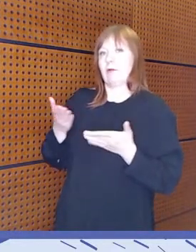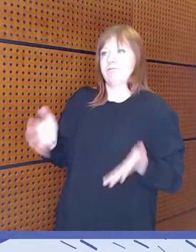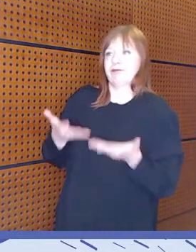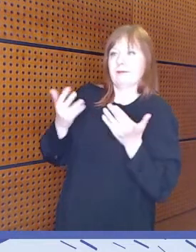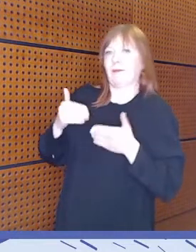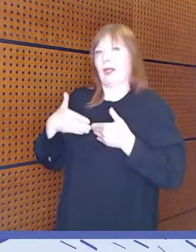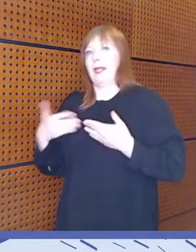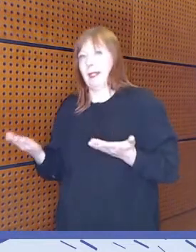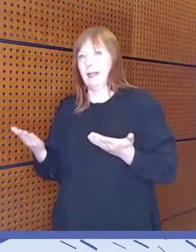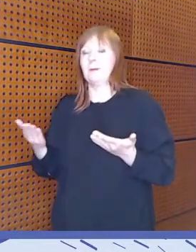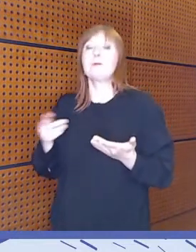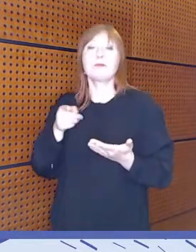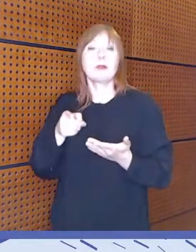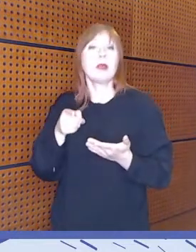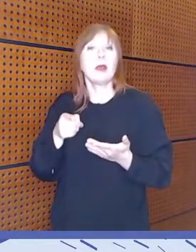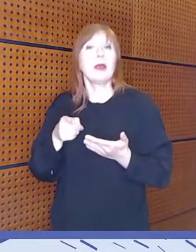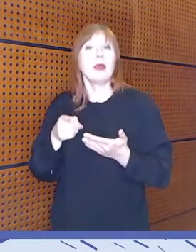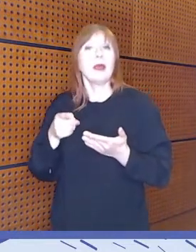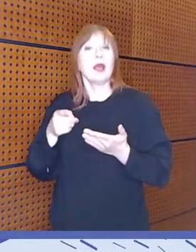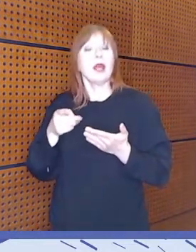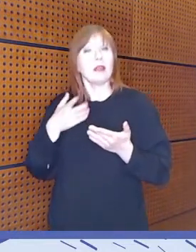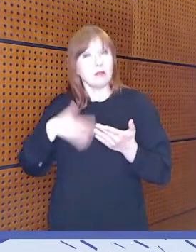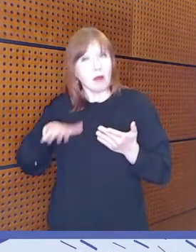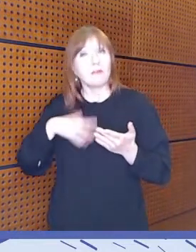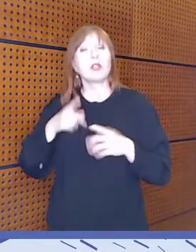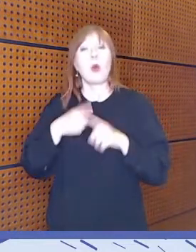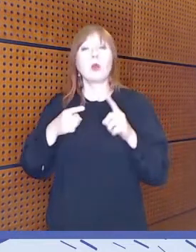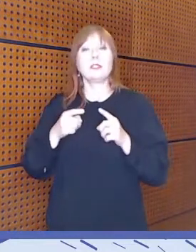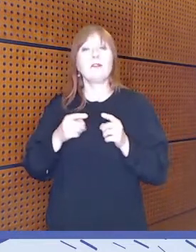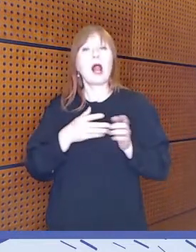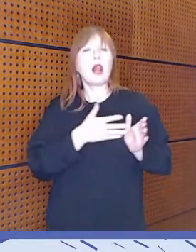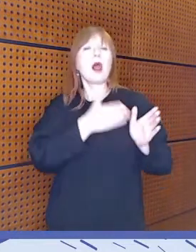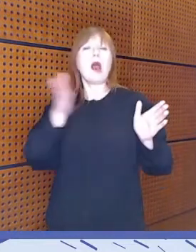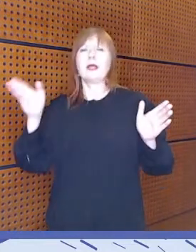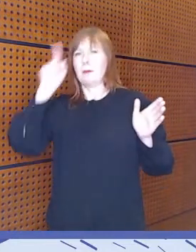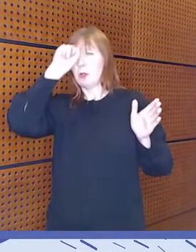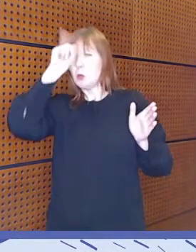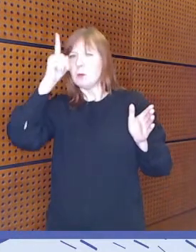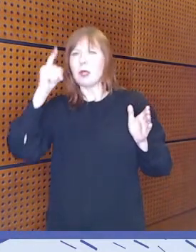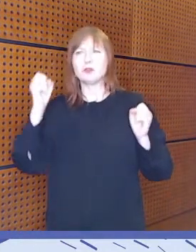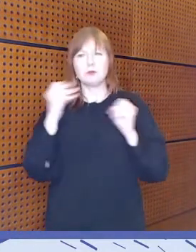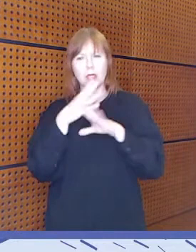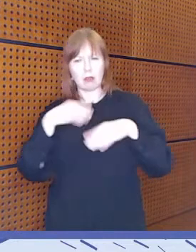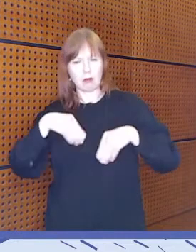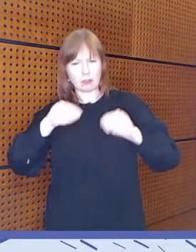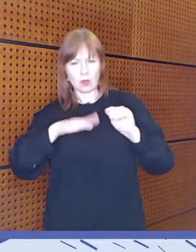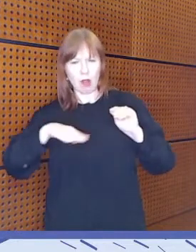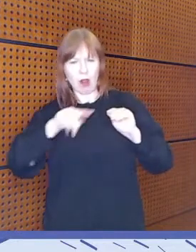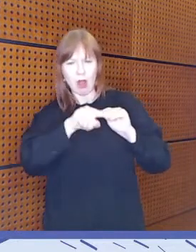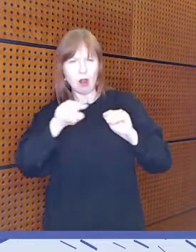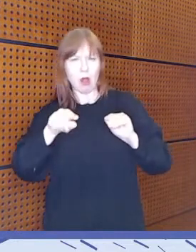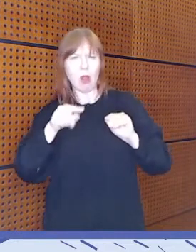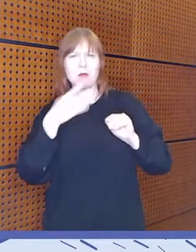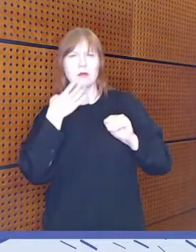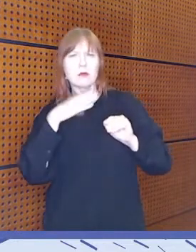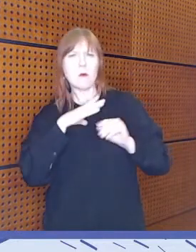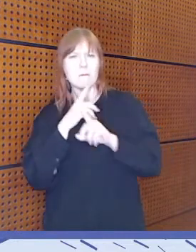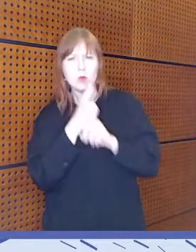nähdään tarve laajemmalle ymmärrykselle mediakasvatuksen parista toimivista tahoista, ehkä siitä käsitteen